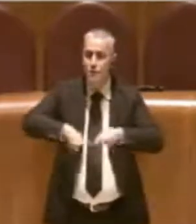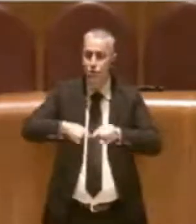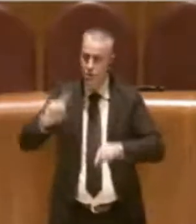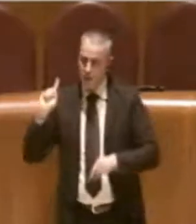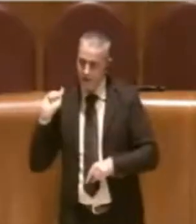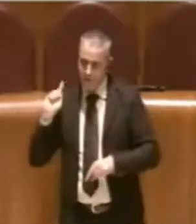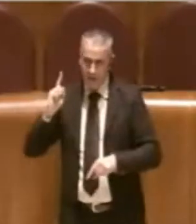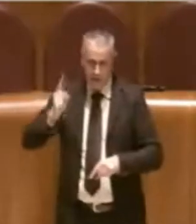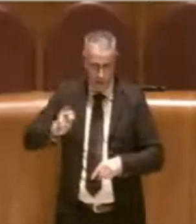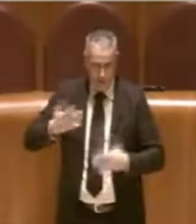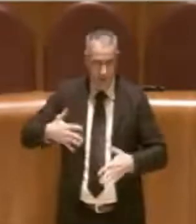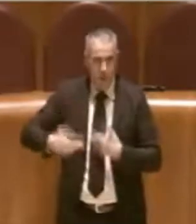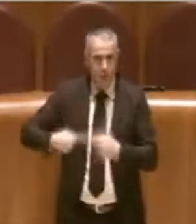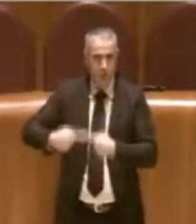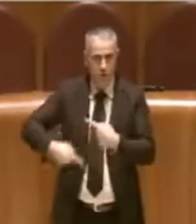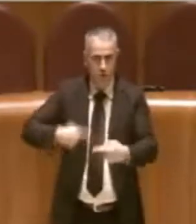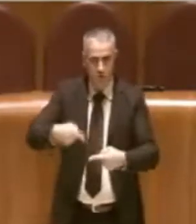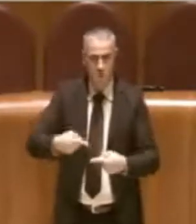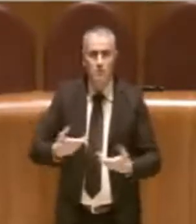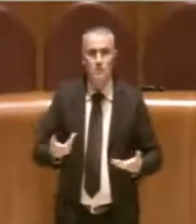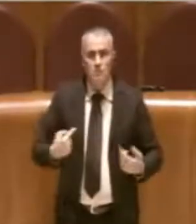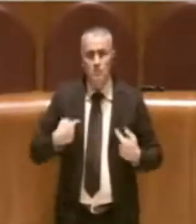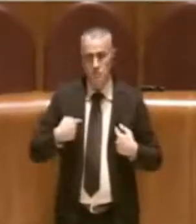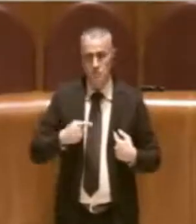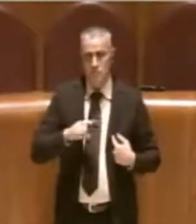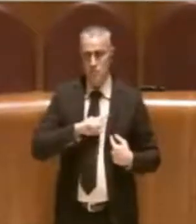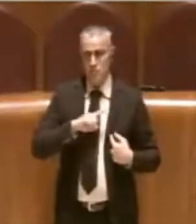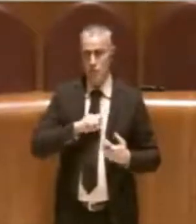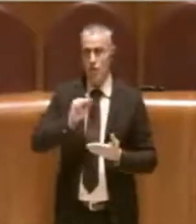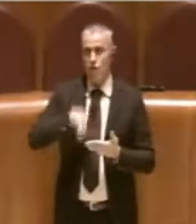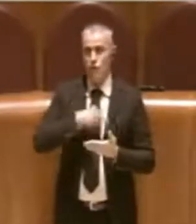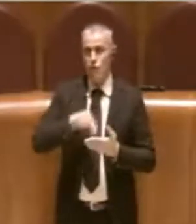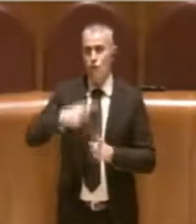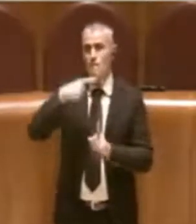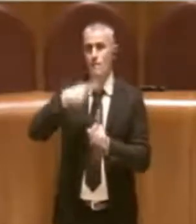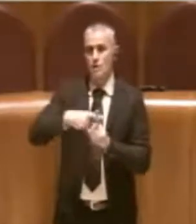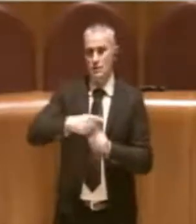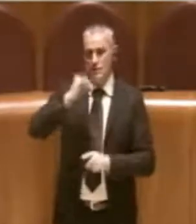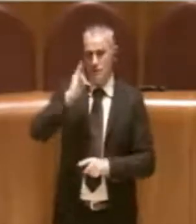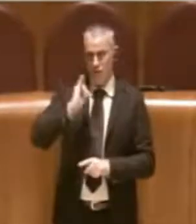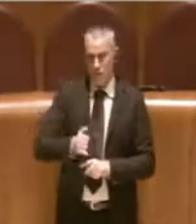mesi e consegno all'Aula il voto positivo sul delibera di oggi. Grazie.